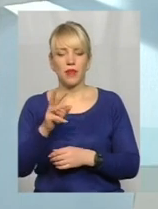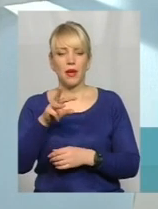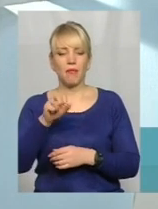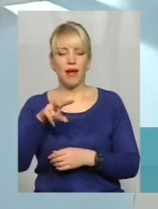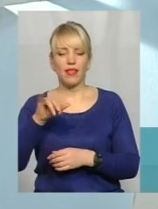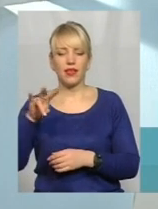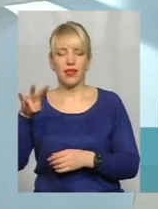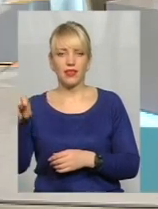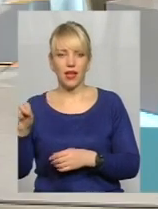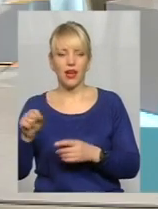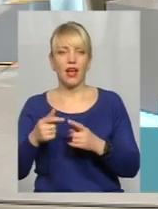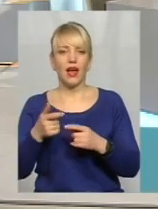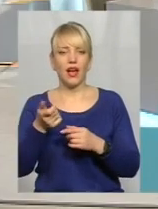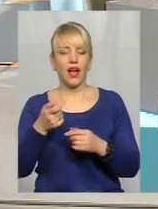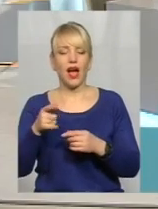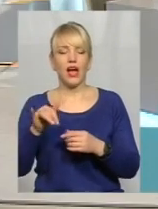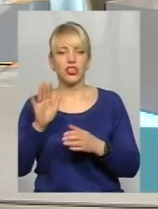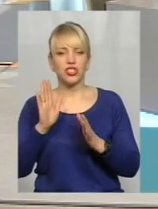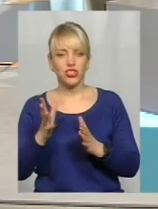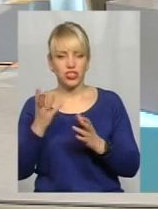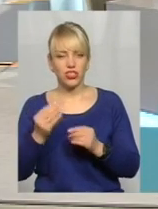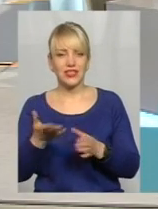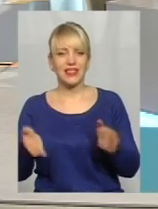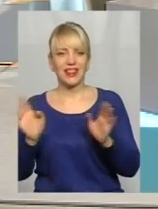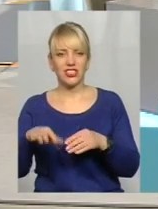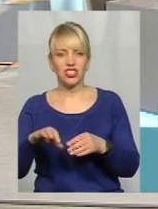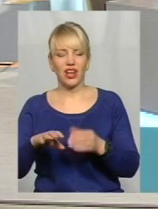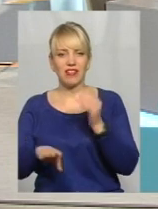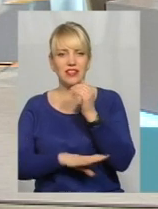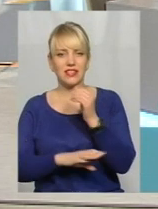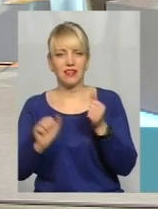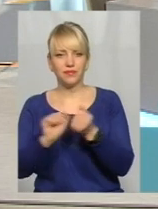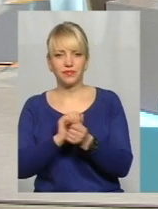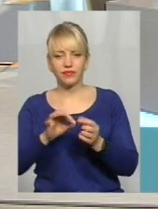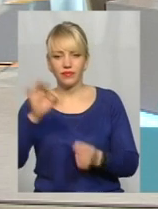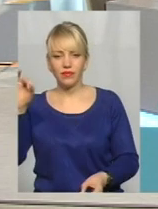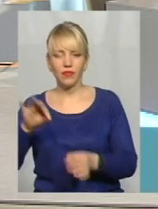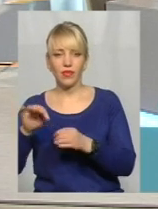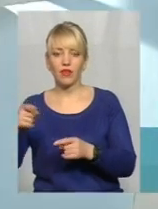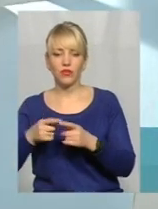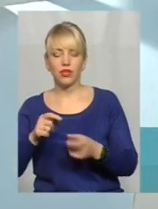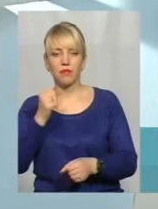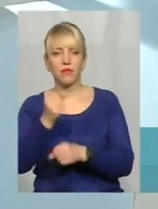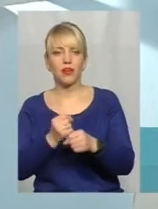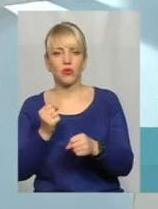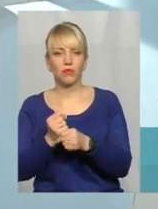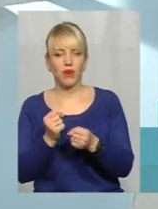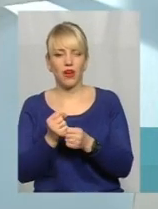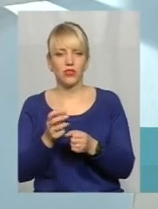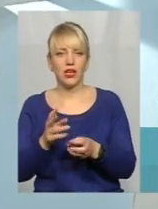але вони заробляють від того, що в них залишається в підсумку бодилля таке від малини, які вони проробляють в пелети і ще заробляють на